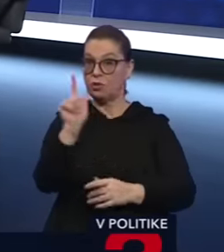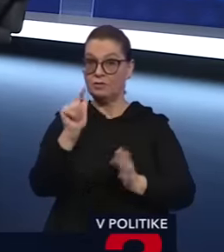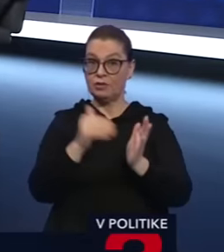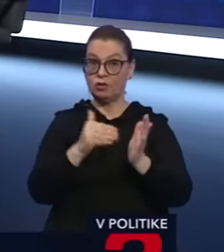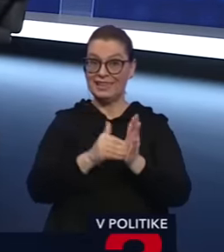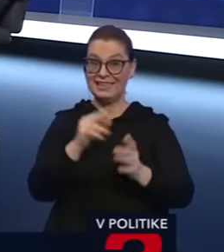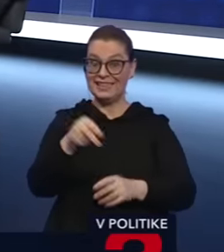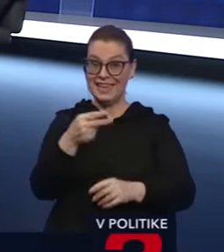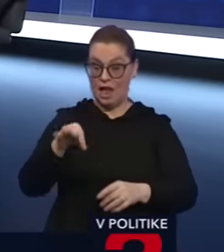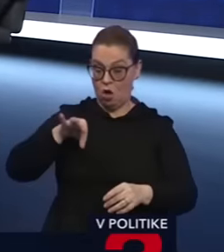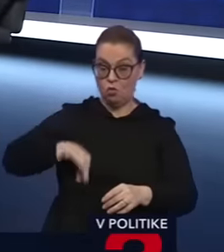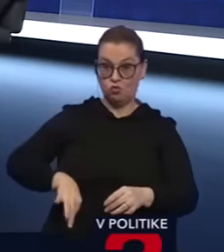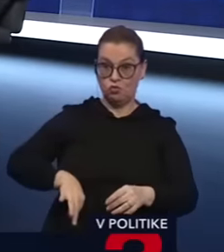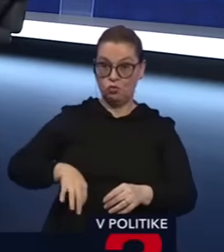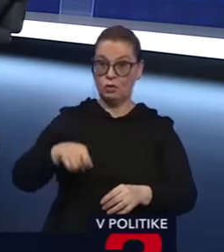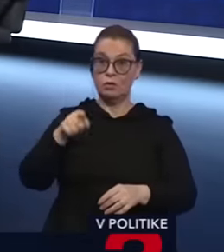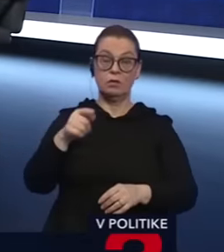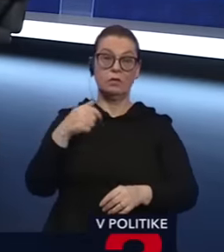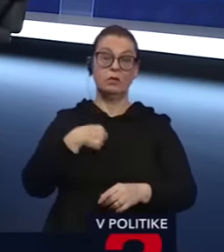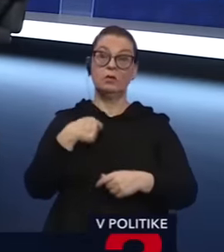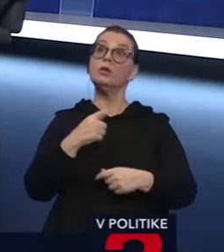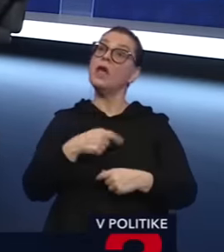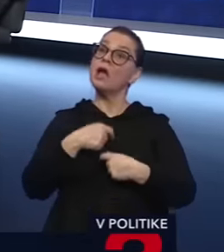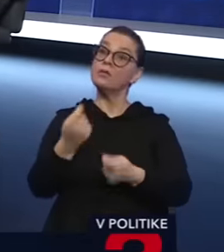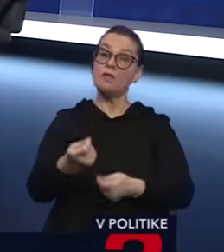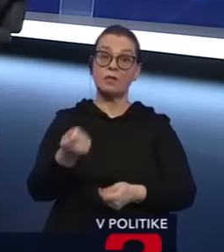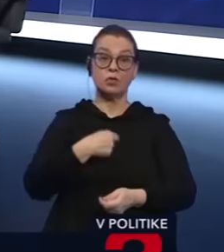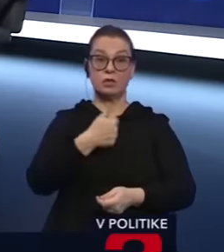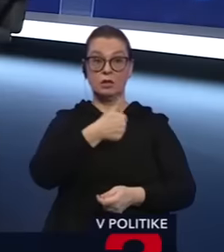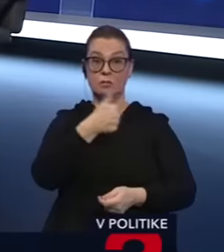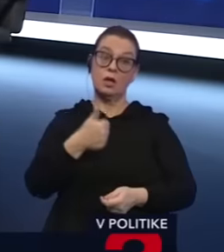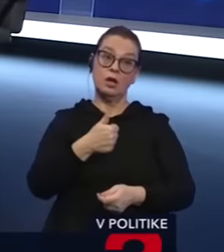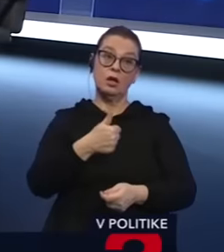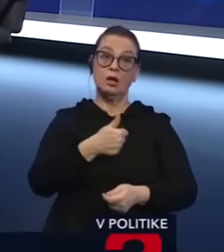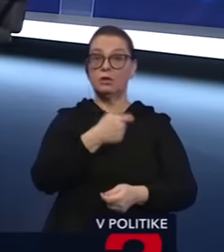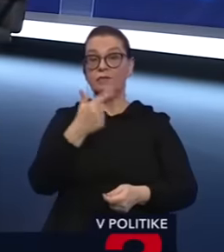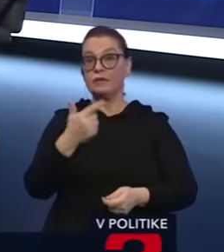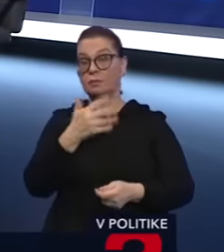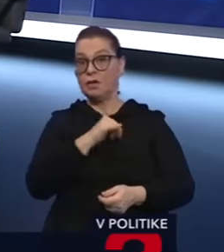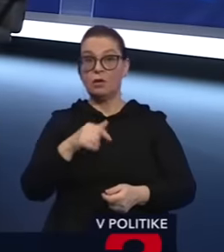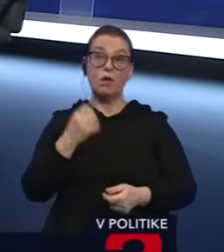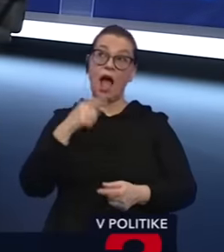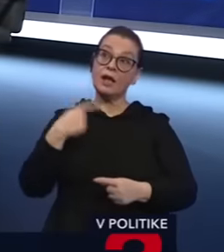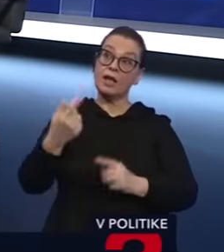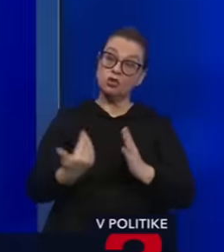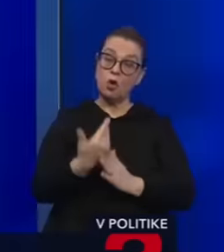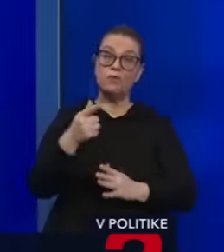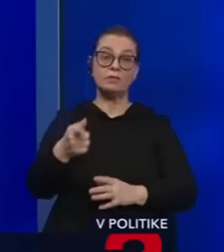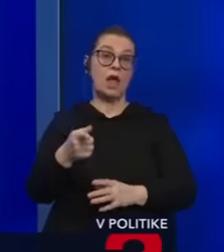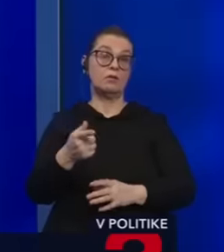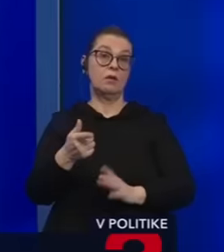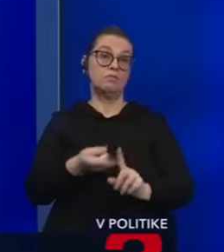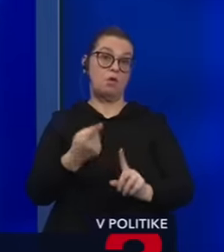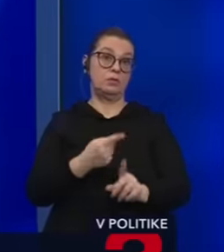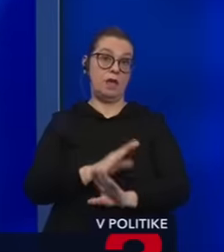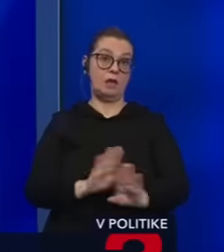eur, dostane páchateľ jeden až peť rokov, ale ponovom, keď takýto úplatok dá, tak podmienku za to dostane. A takýchto príkladov je